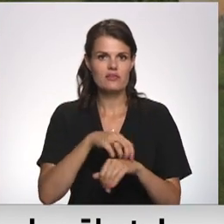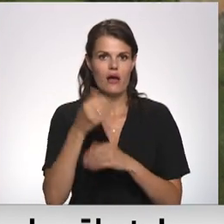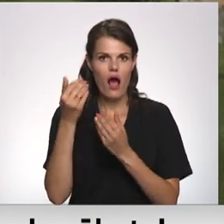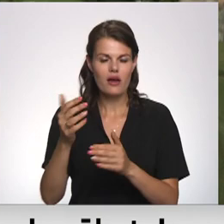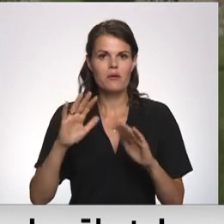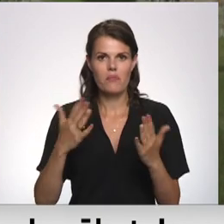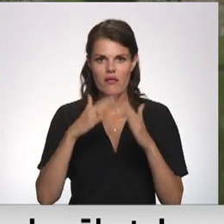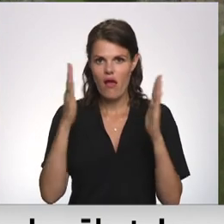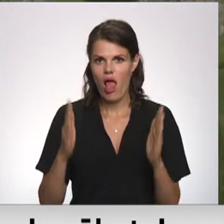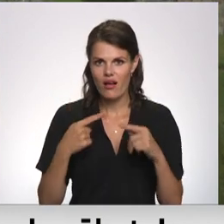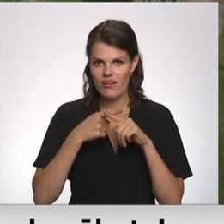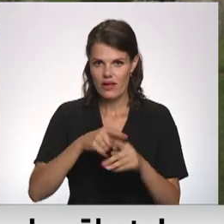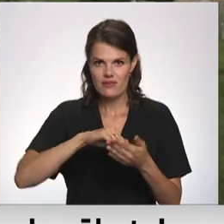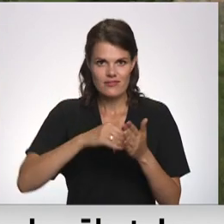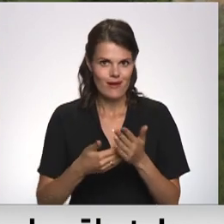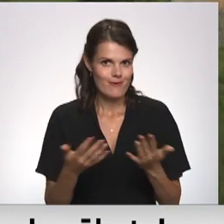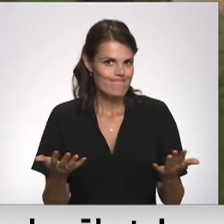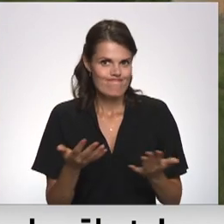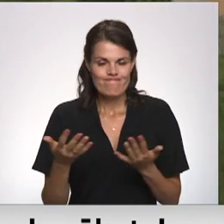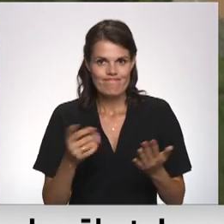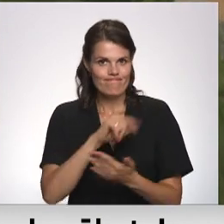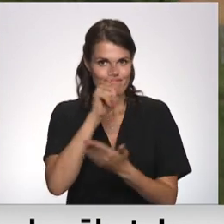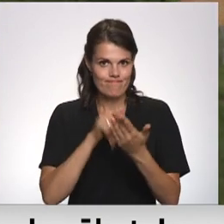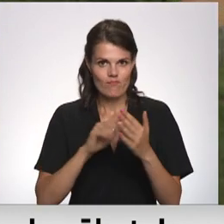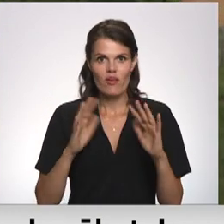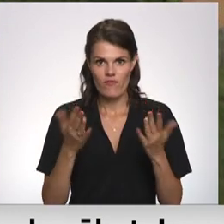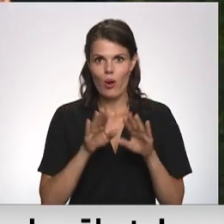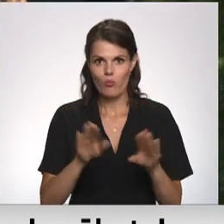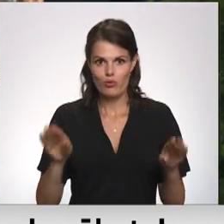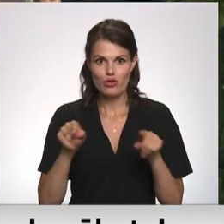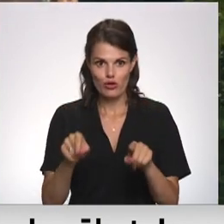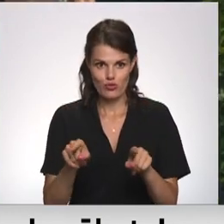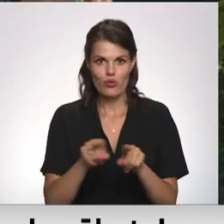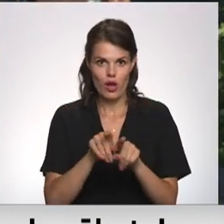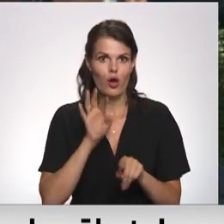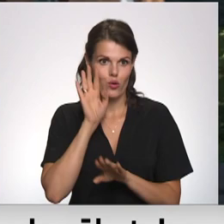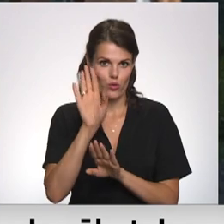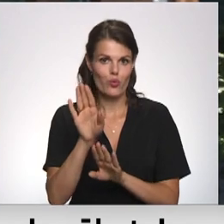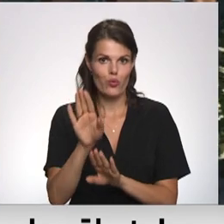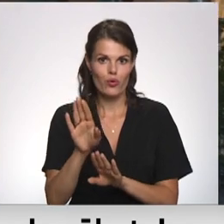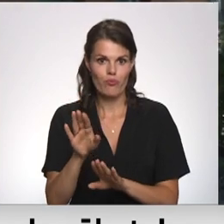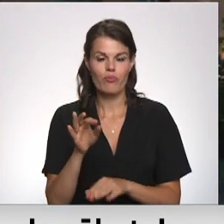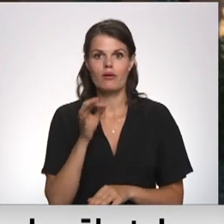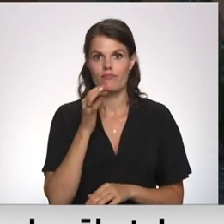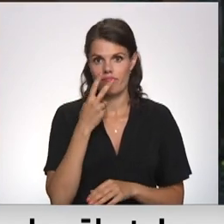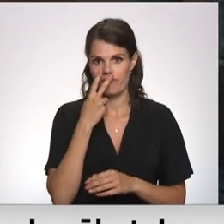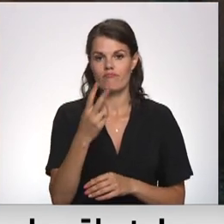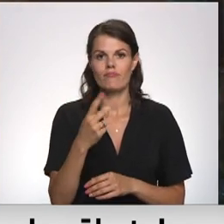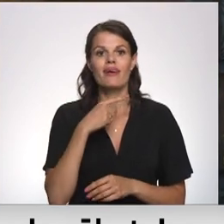tehniskais stāvoklis šobrīd reisīs jautājumu, vai muzejam šeit būtu arī turpmāk? Atciem redzot, ejam uz